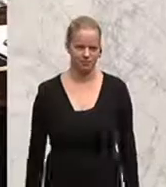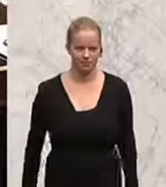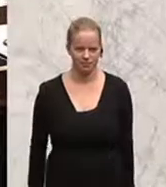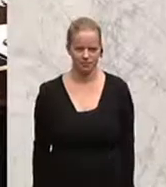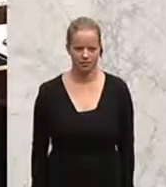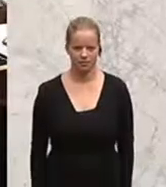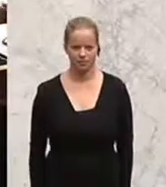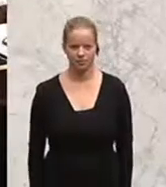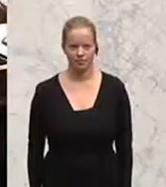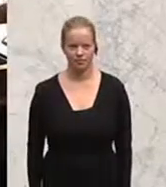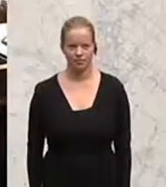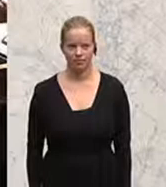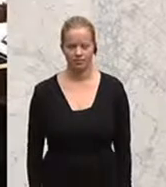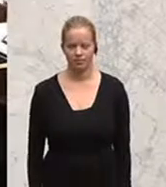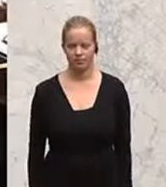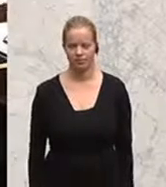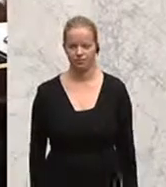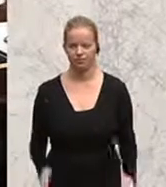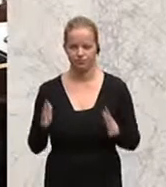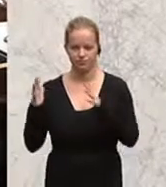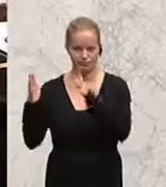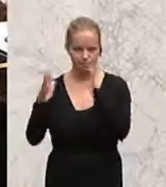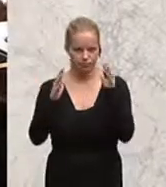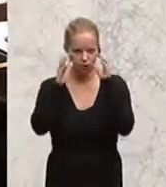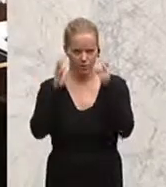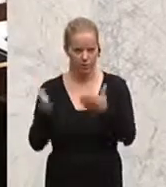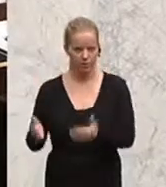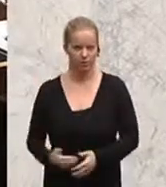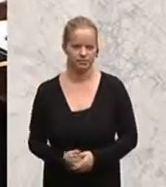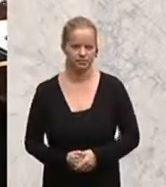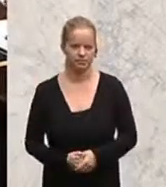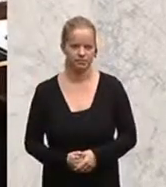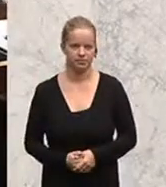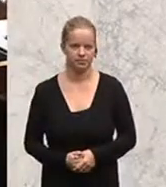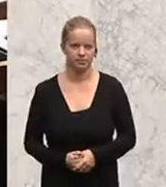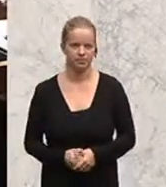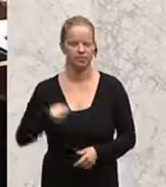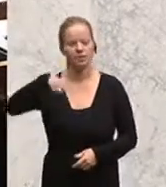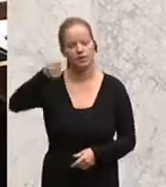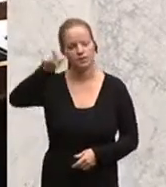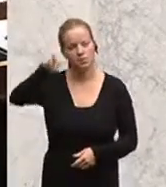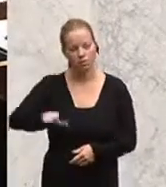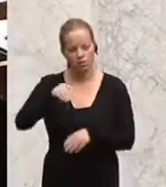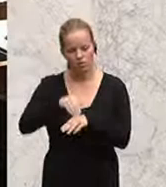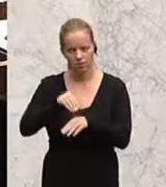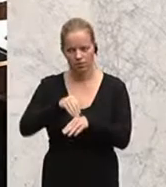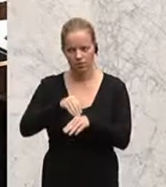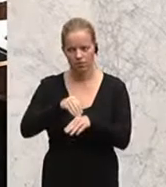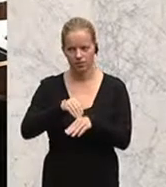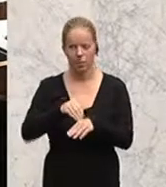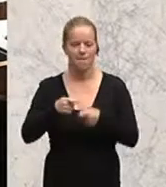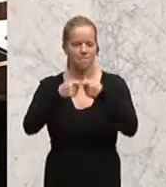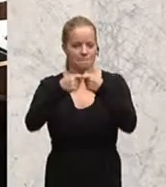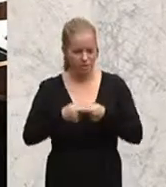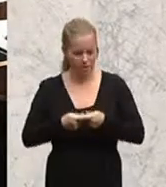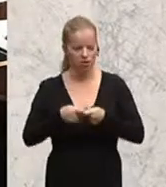Ottmar Karras sprach nach 25 Jahren jetzt erstmals wieder hier im Hohen Haus, jetzt